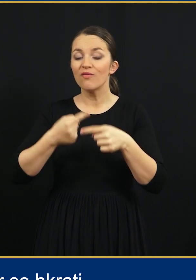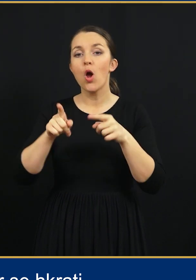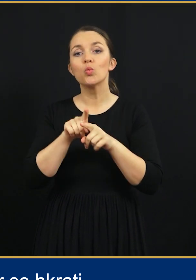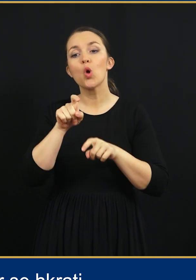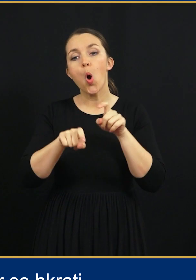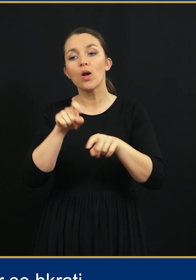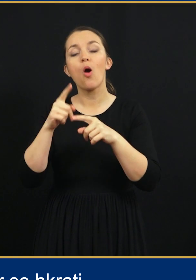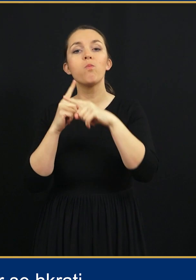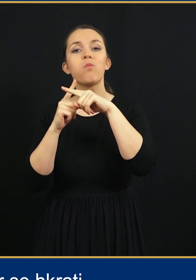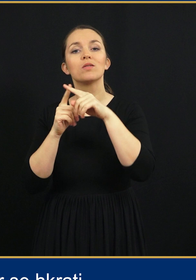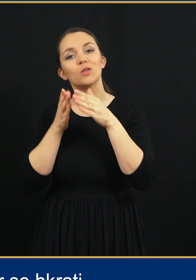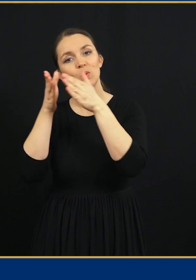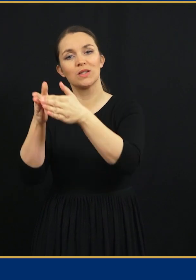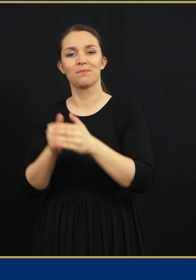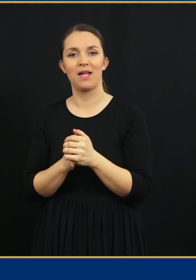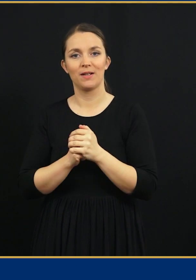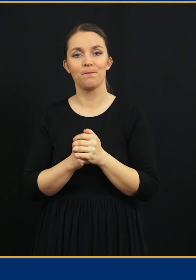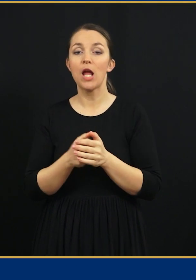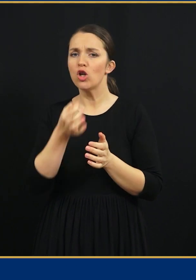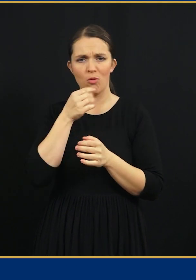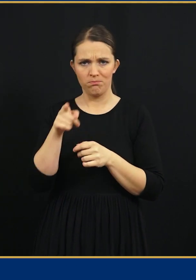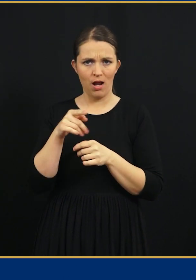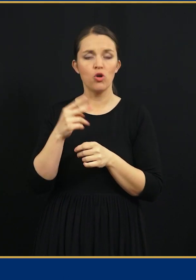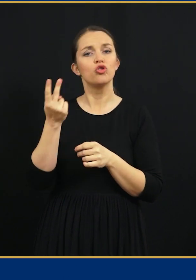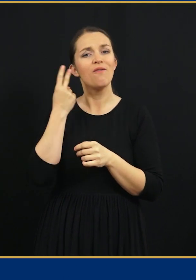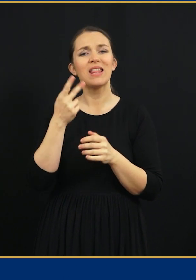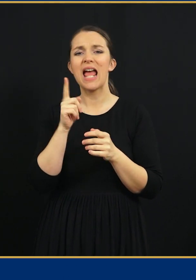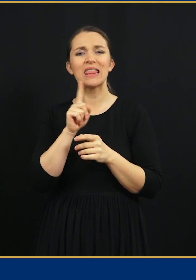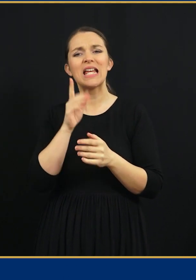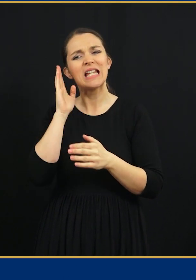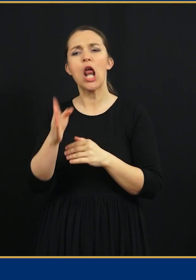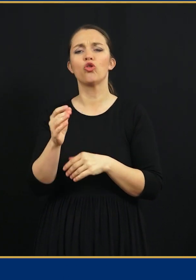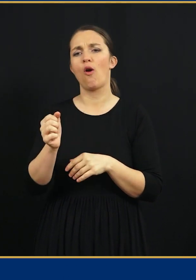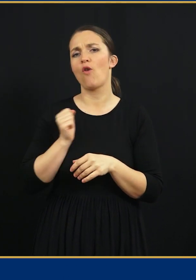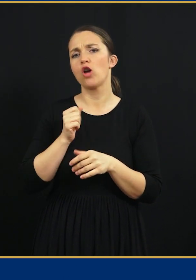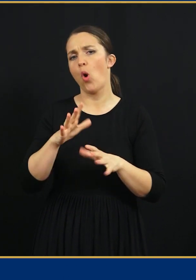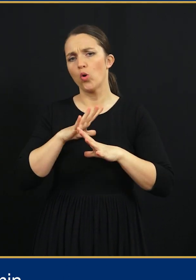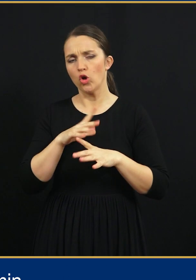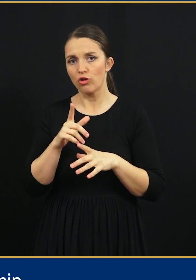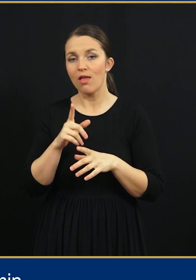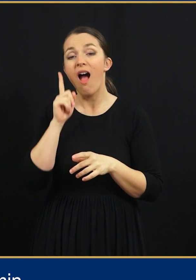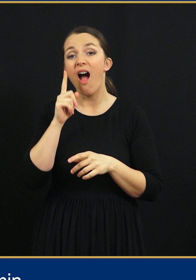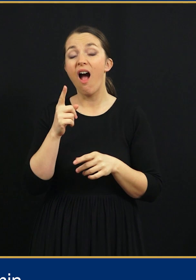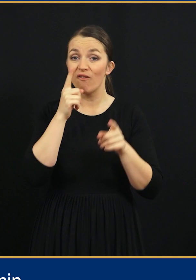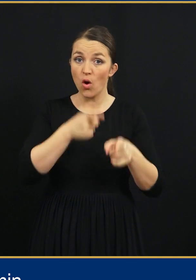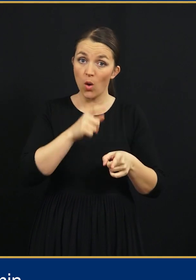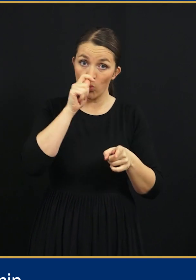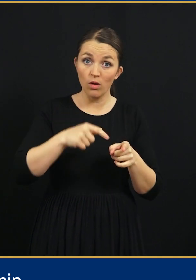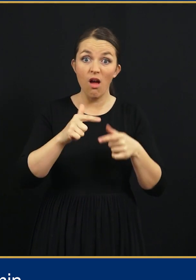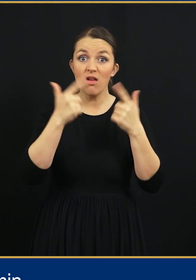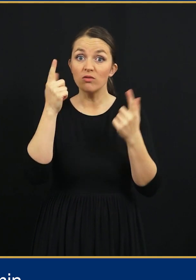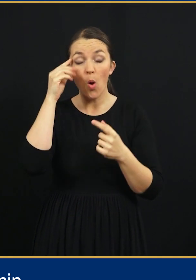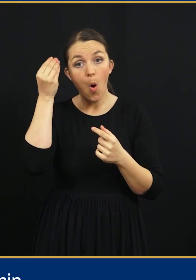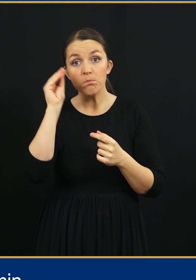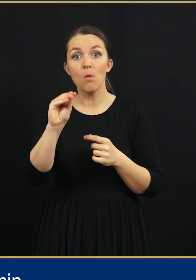tudi koraki v pozitivno smer. Kljub temu, da Slovenija ni neposredno vojaško ogrožena, je vojna v Ukrajini